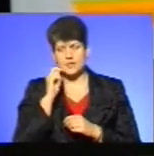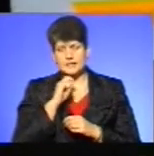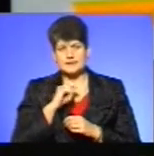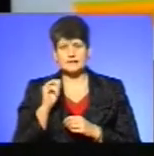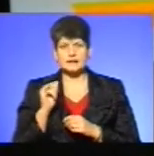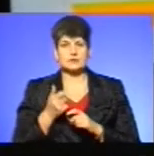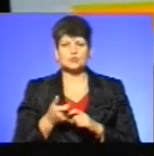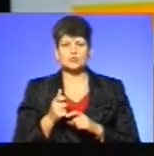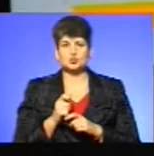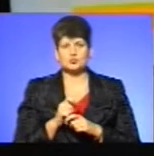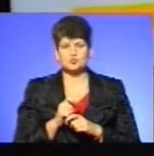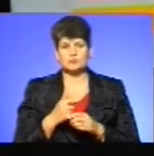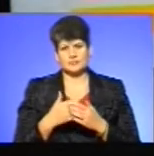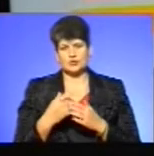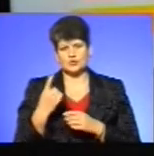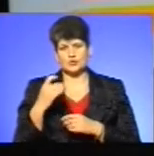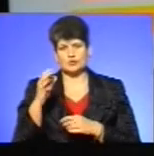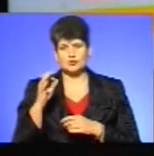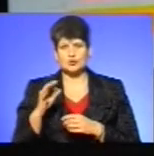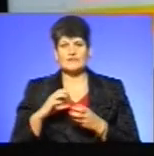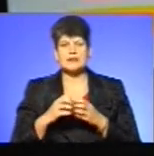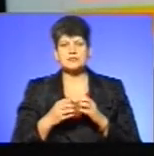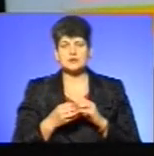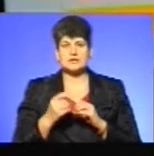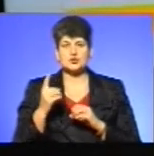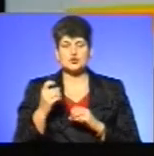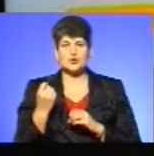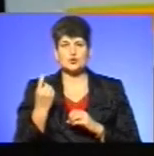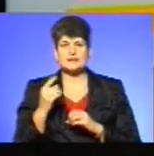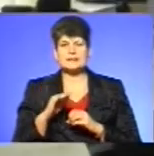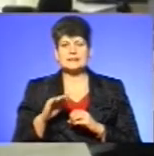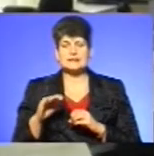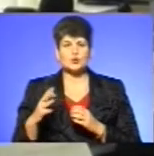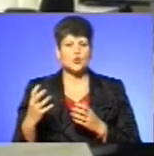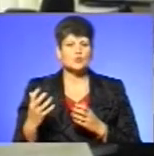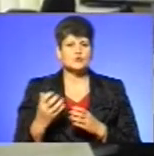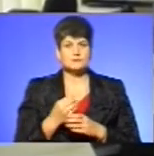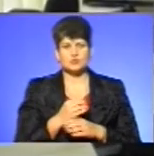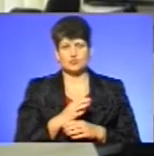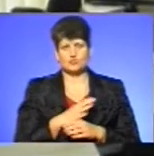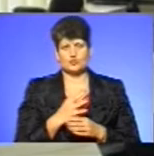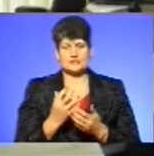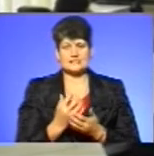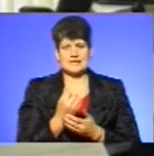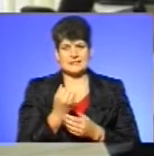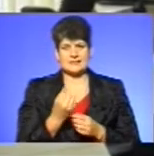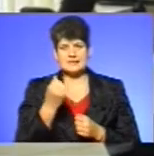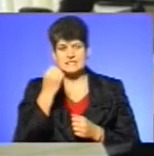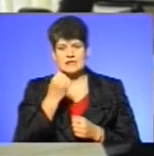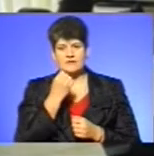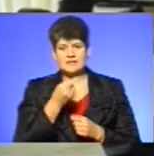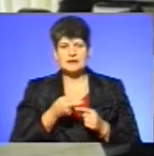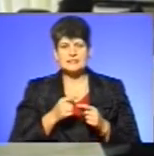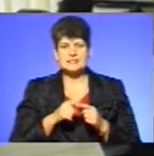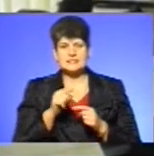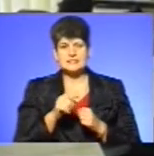І дуже майже 100% результат. 111 діток успішно були знайдені, власне, завдяки цій